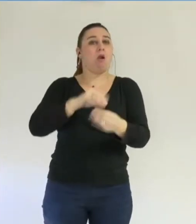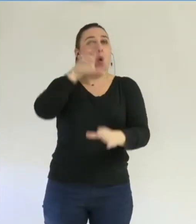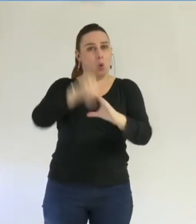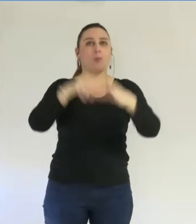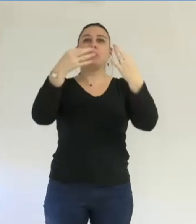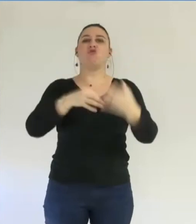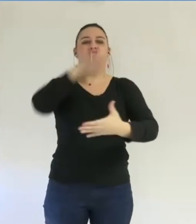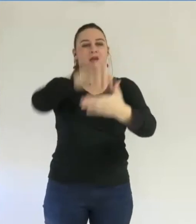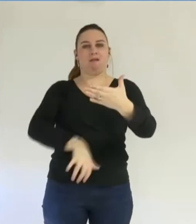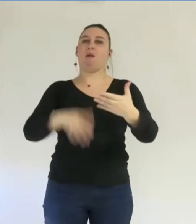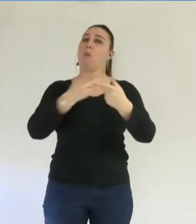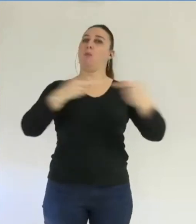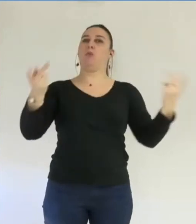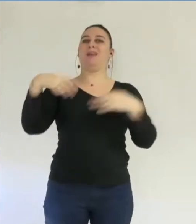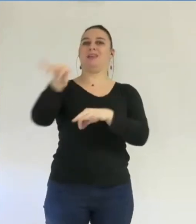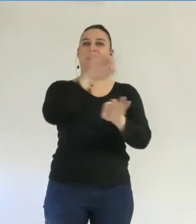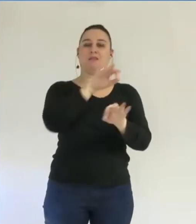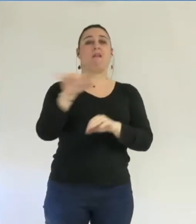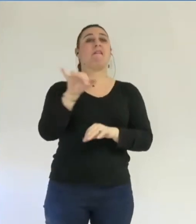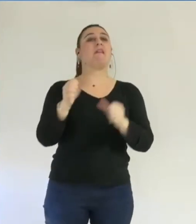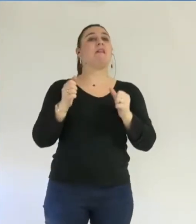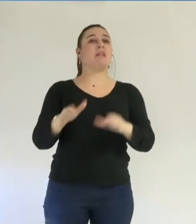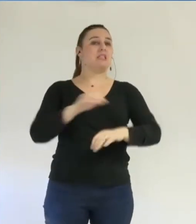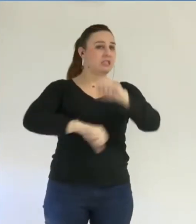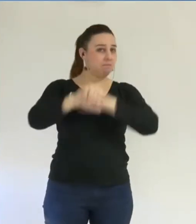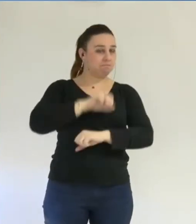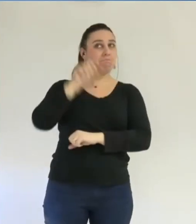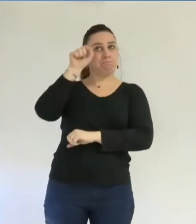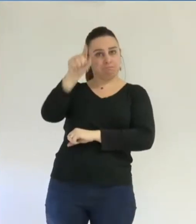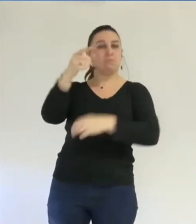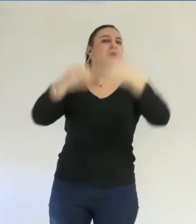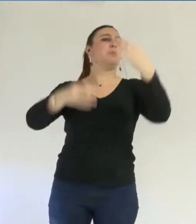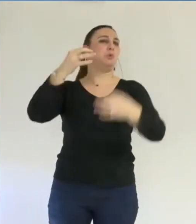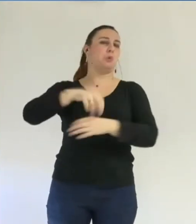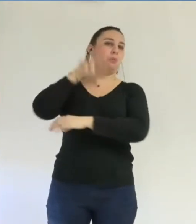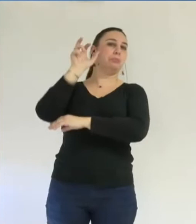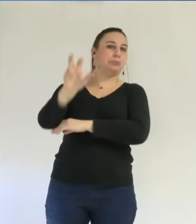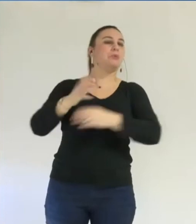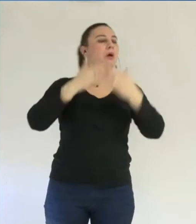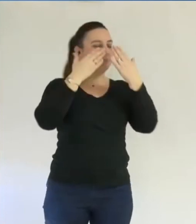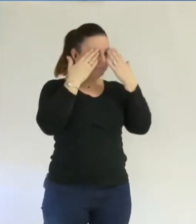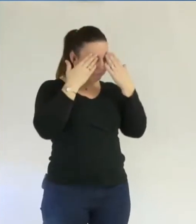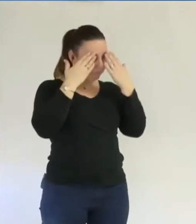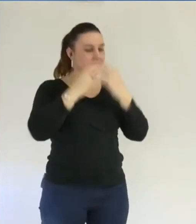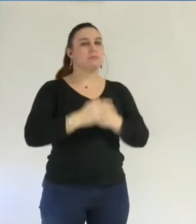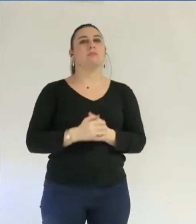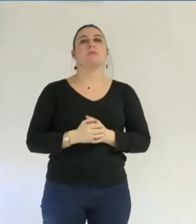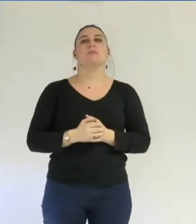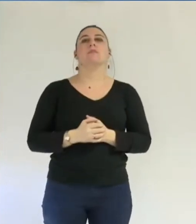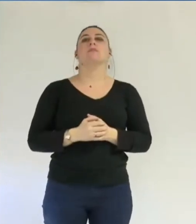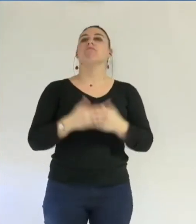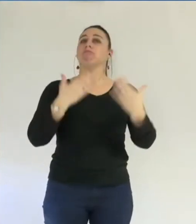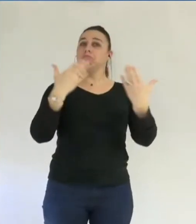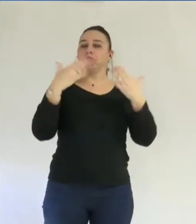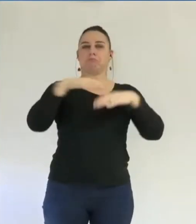et donc ce sera aux tribunaux de se prononcer. En conséquence, similairement